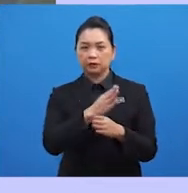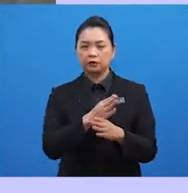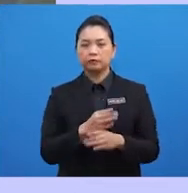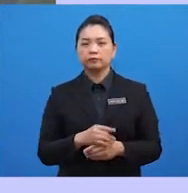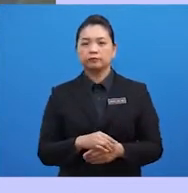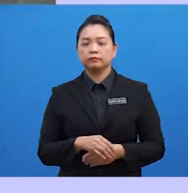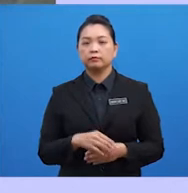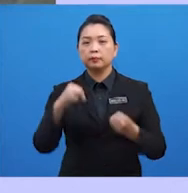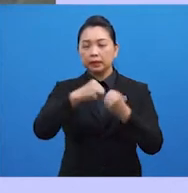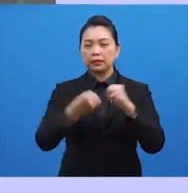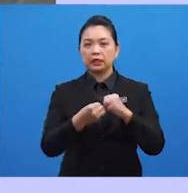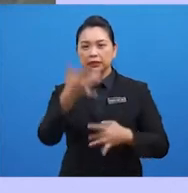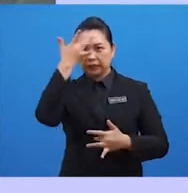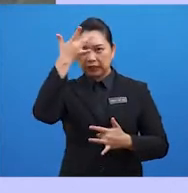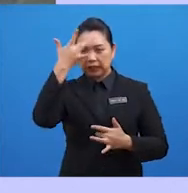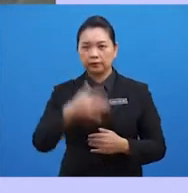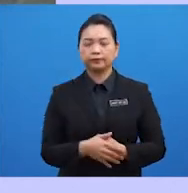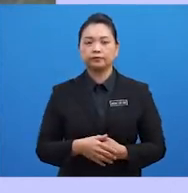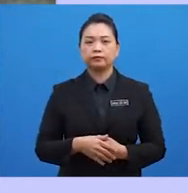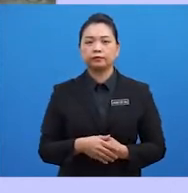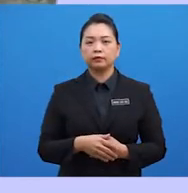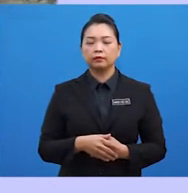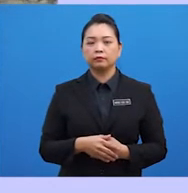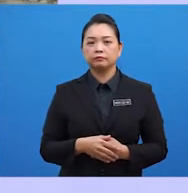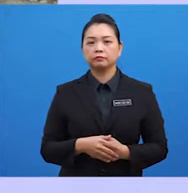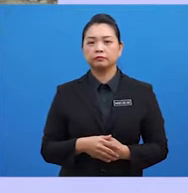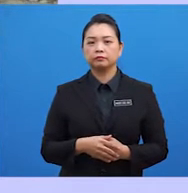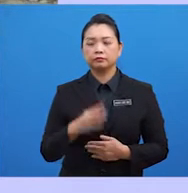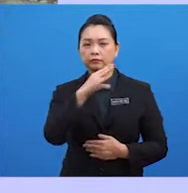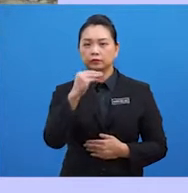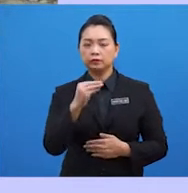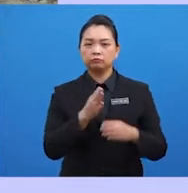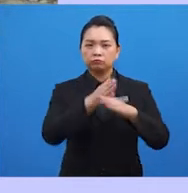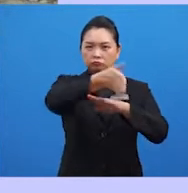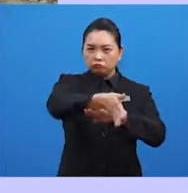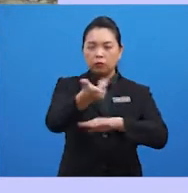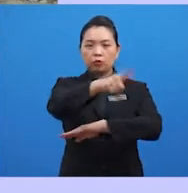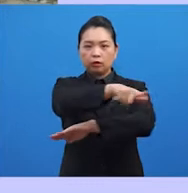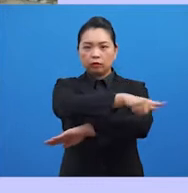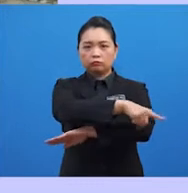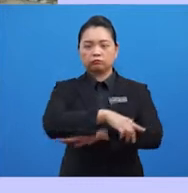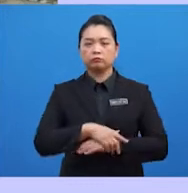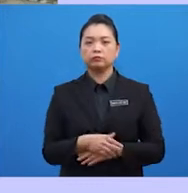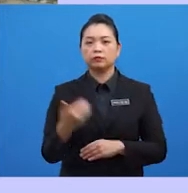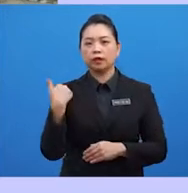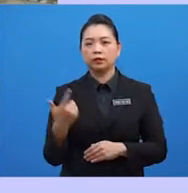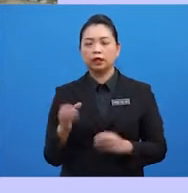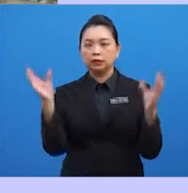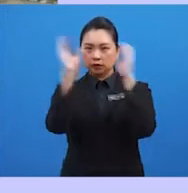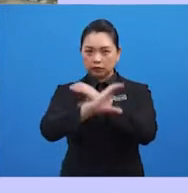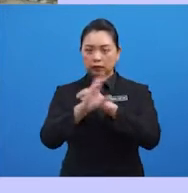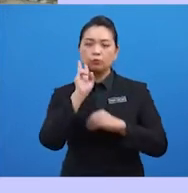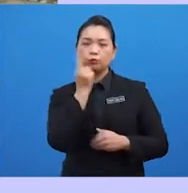masalah penyakit berjangkit dan pencerubuhan laut juga merupakan cabaran